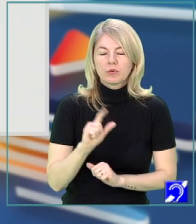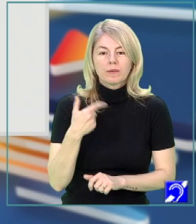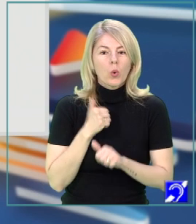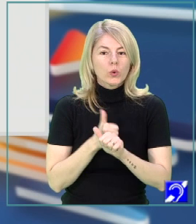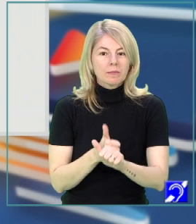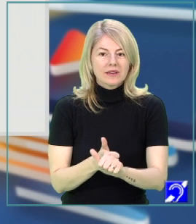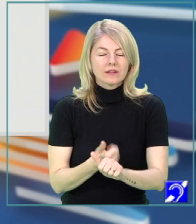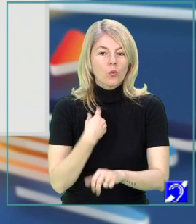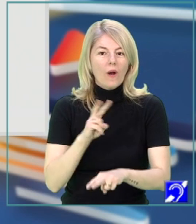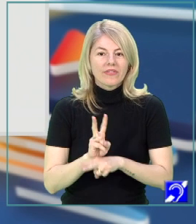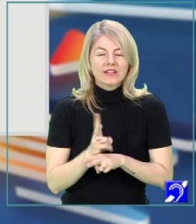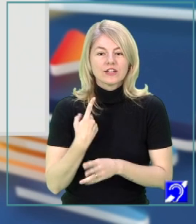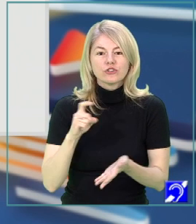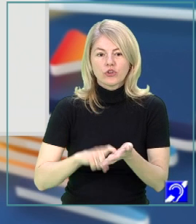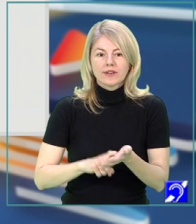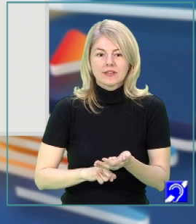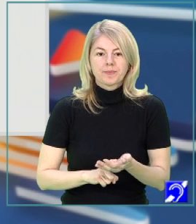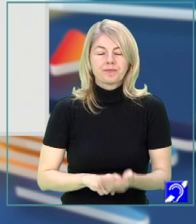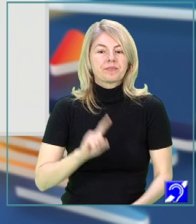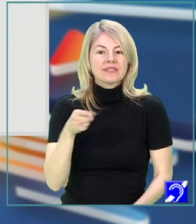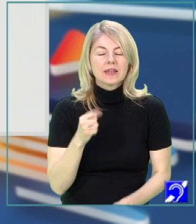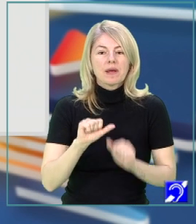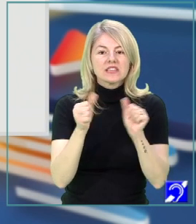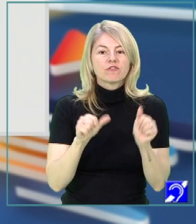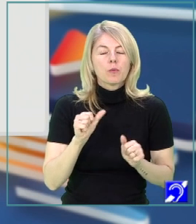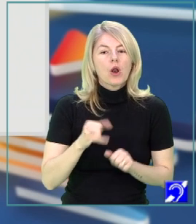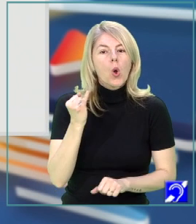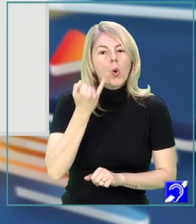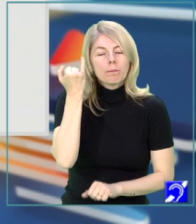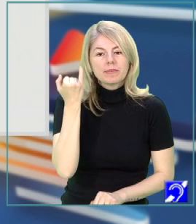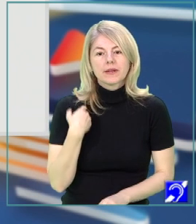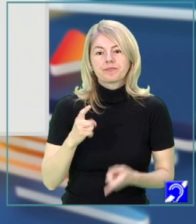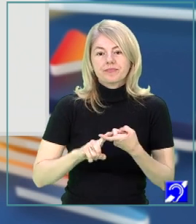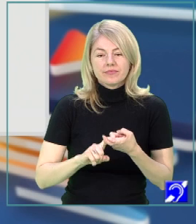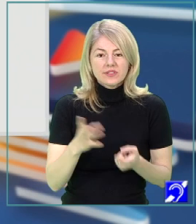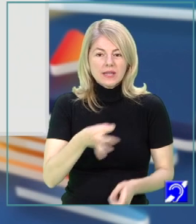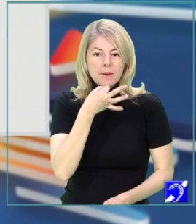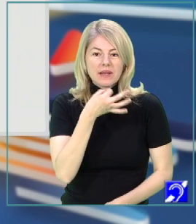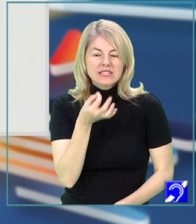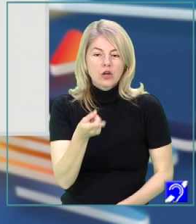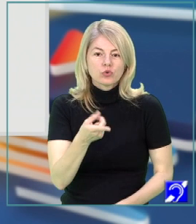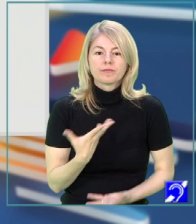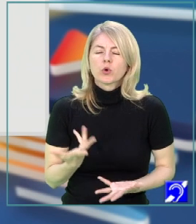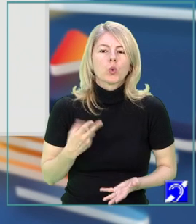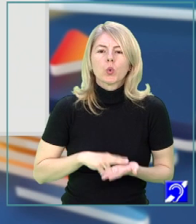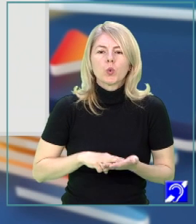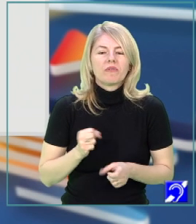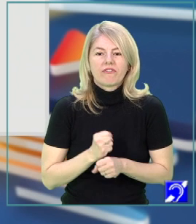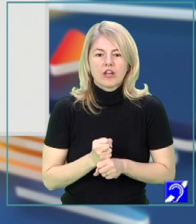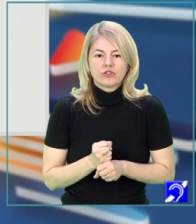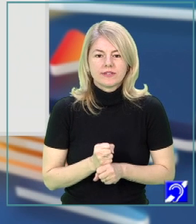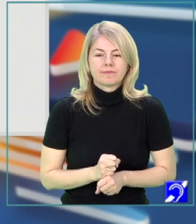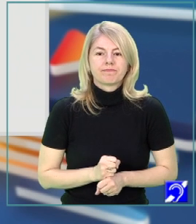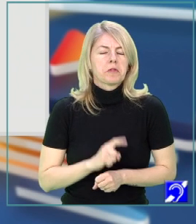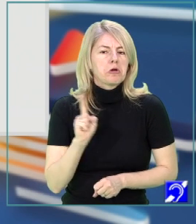urmărit cu atenție cerința. Trebuie să formulați o opinie privind mesajul textului. Cum puteți formula această opinie?